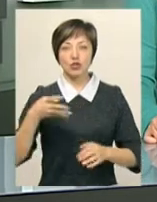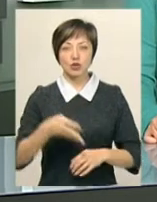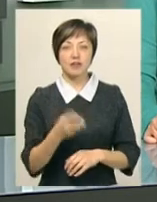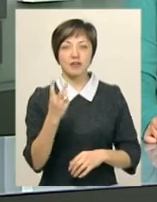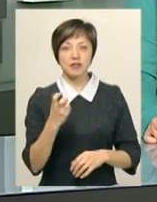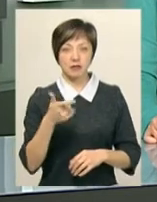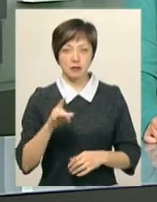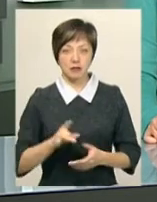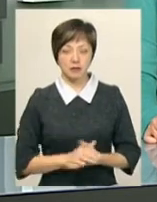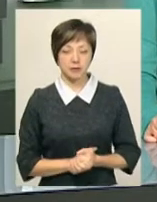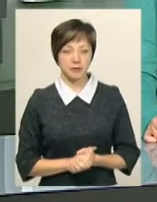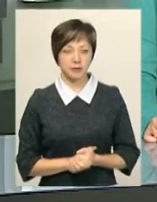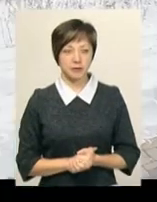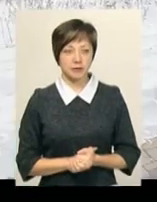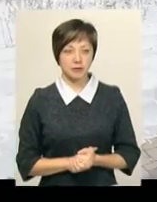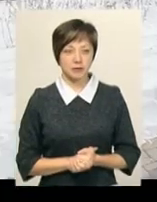гривень.